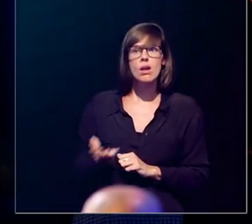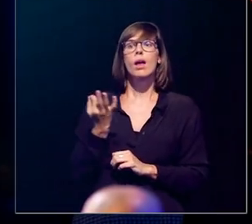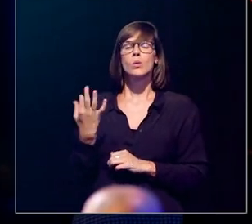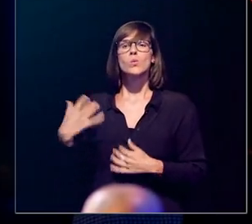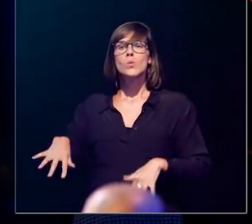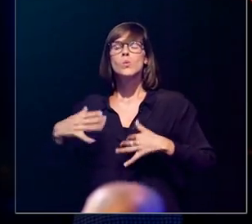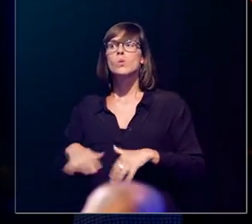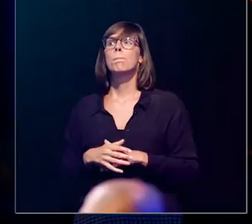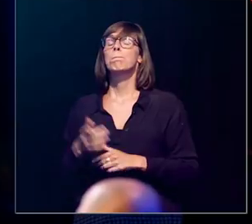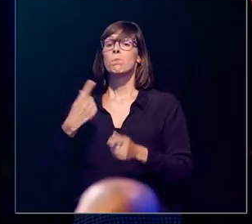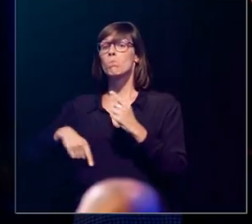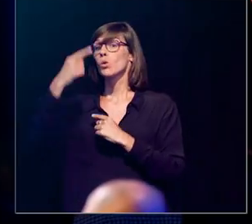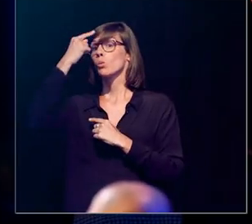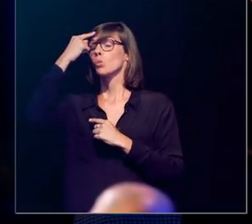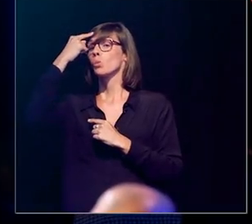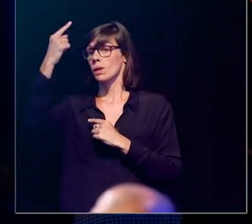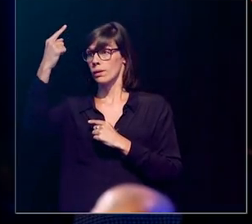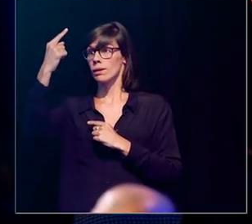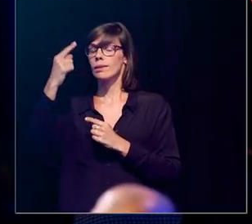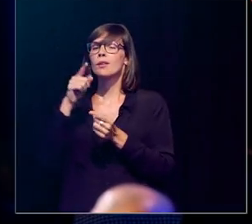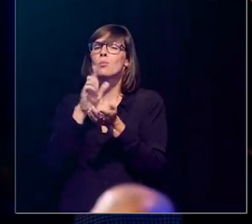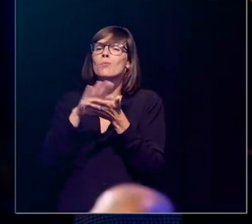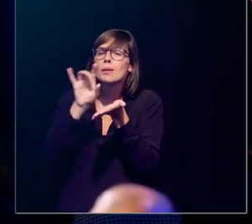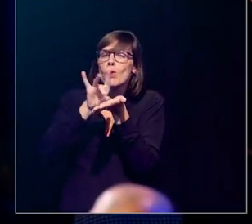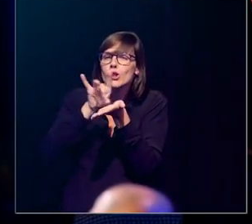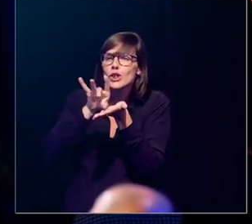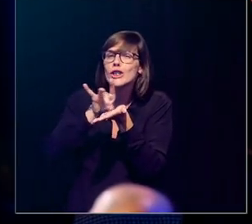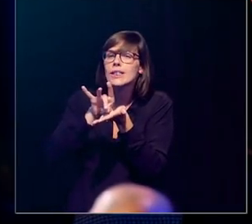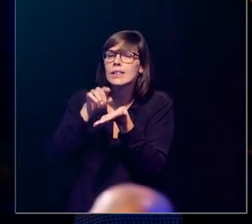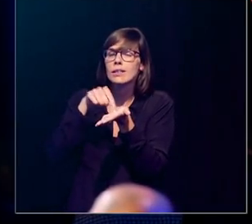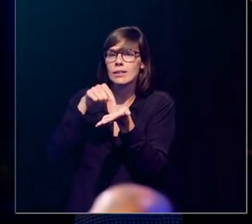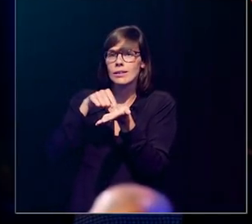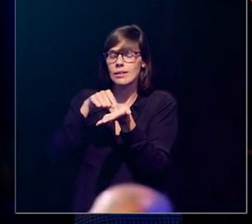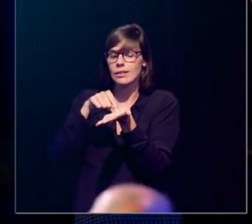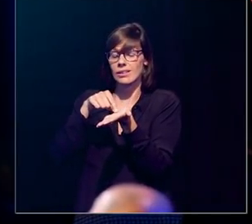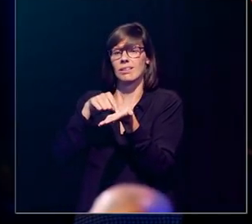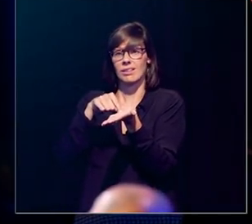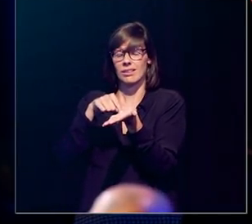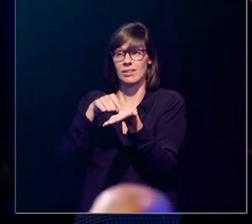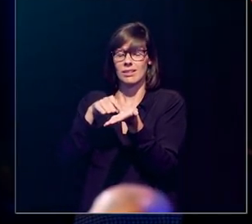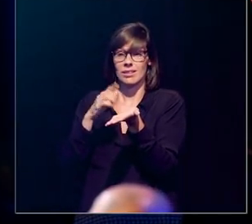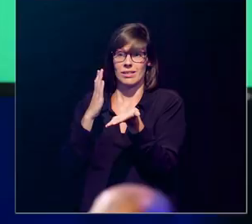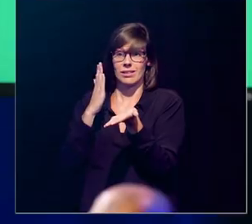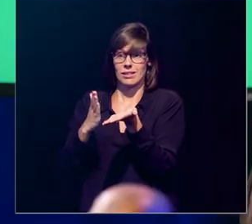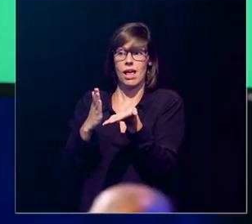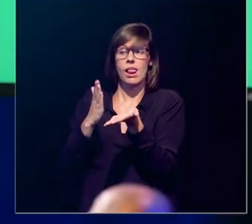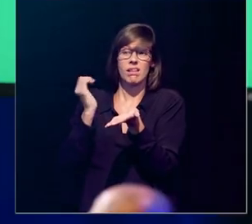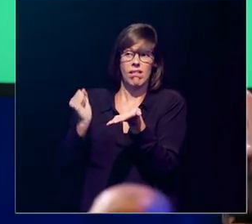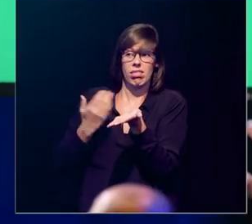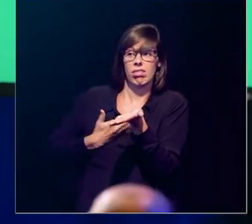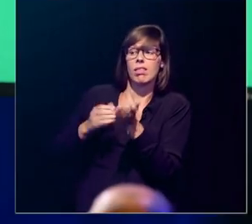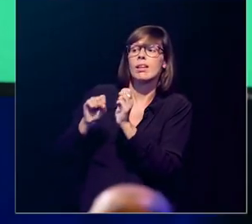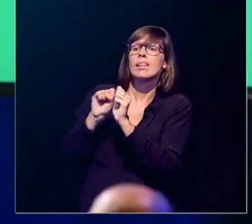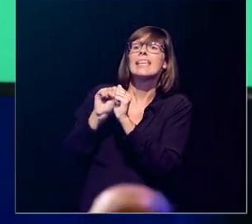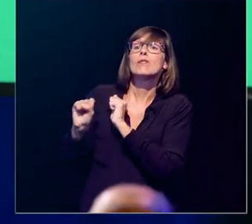Namelijk, we weten dat muisjes bijvoorbeeld, die een voorbeschiktheid hebben op een immuunziekte,